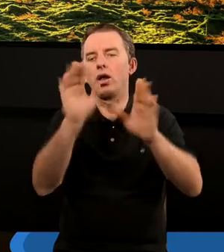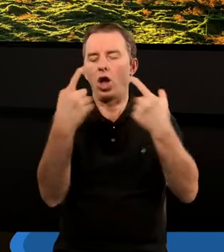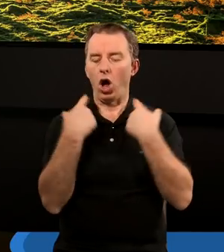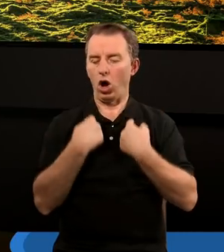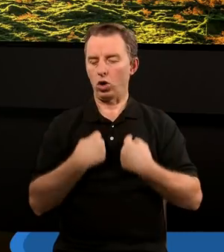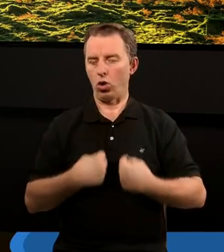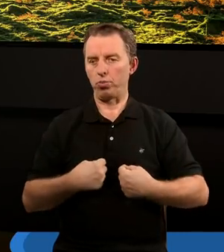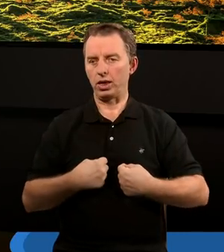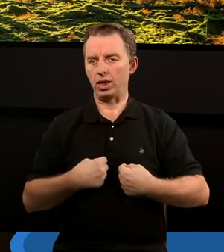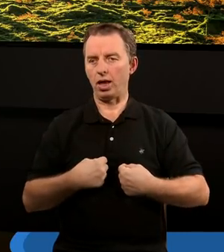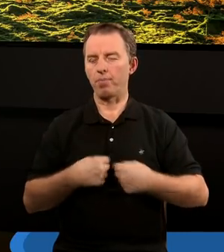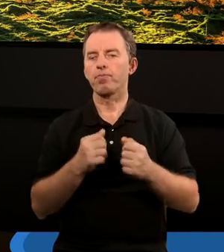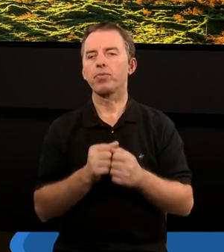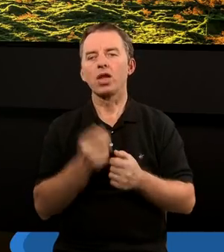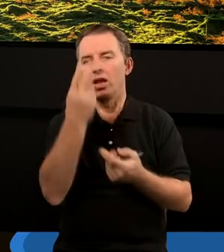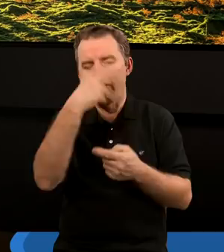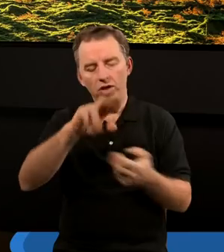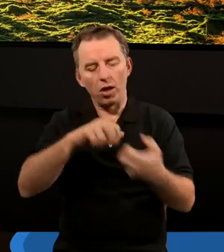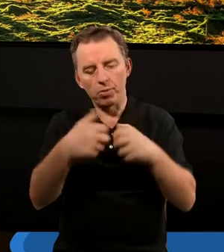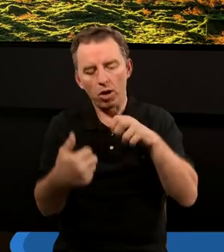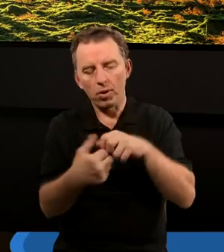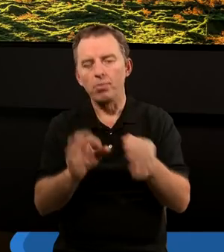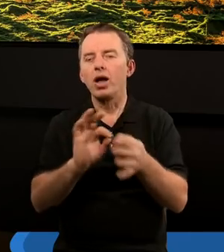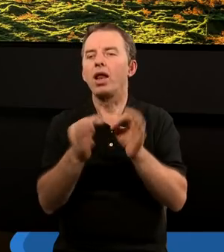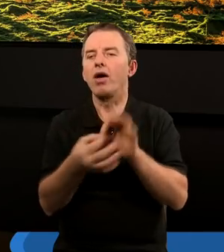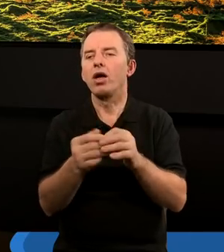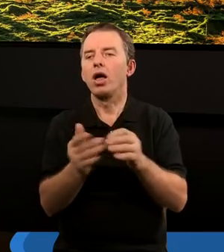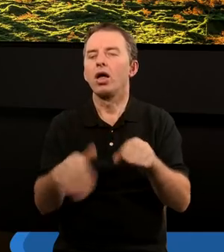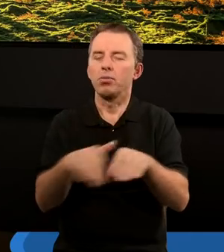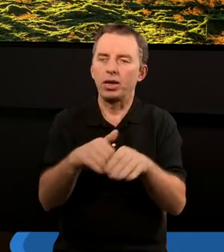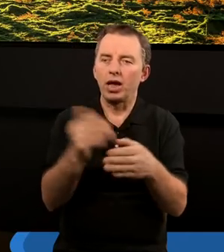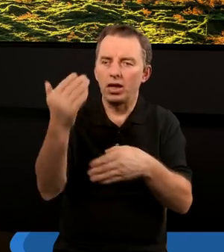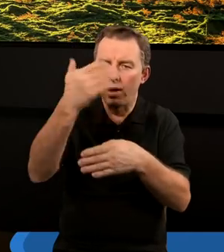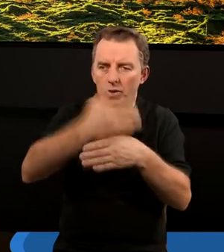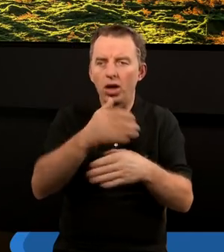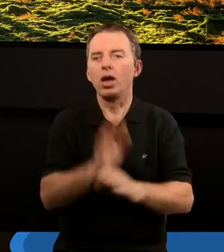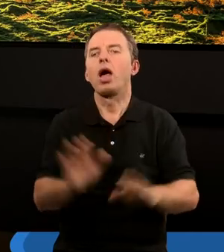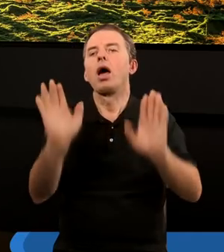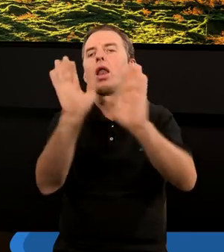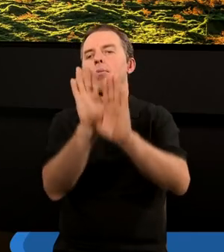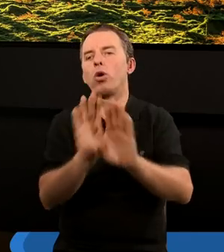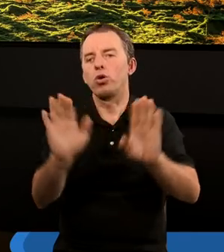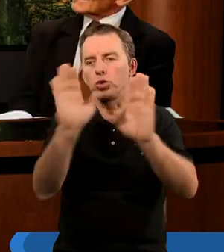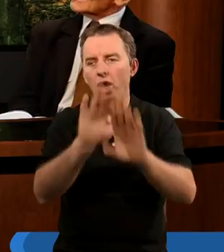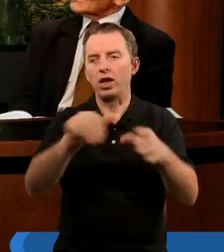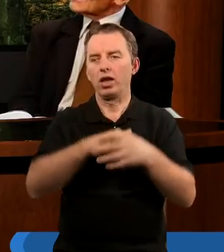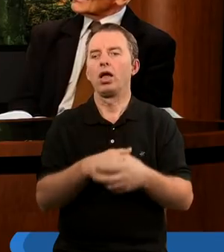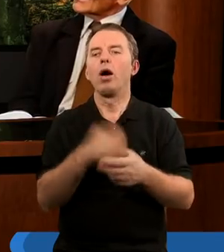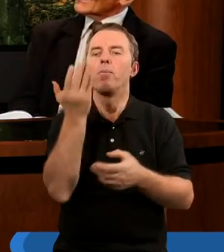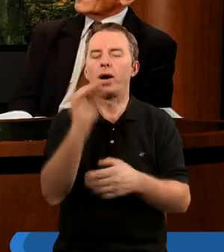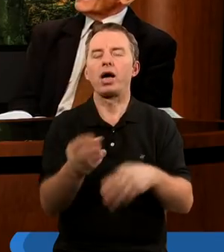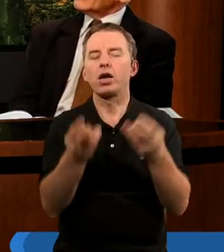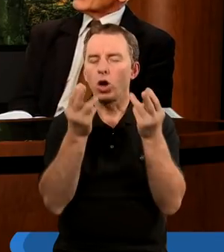osobistym. Nie widziałyby problemu nawet w spędzaniu nocy na nabożeństwie. Jest bardzo